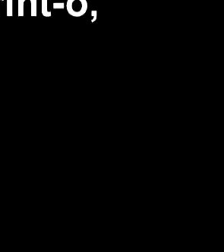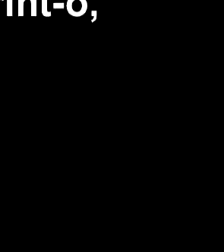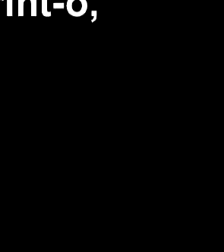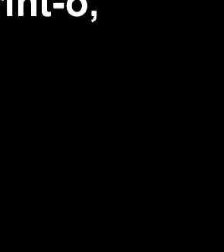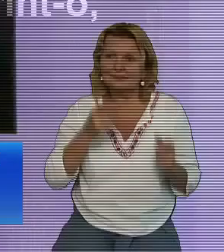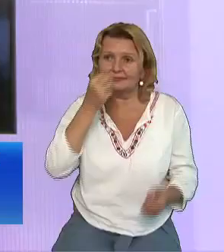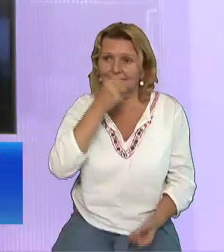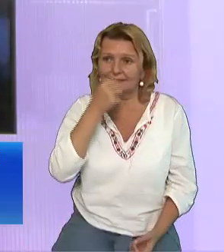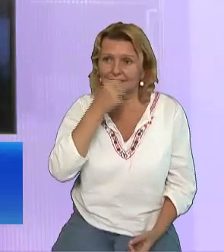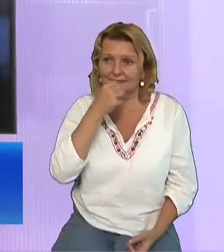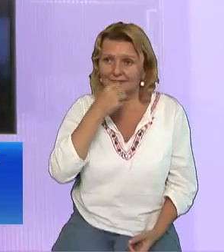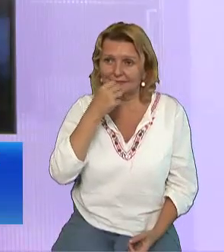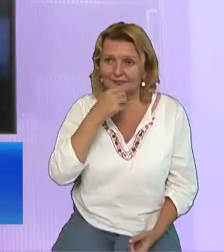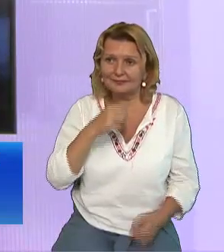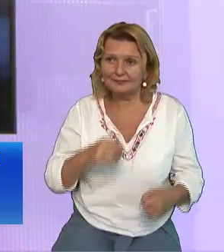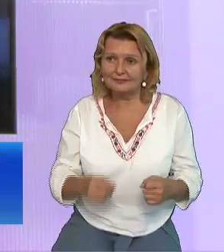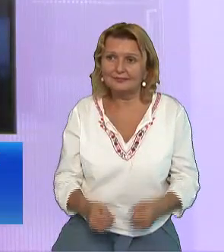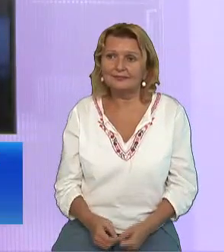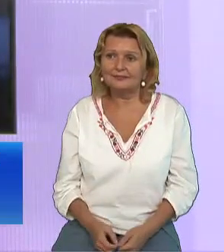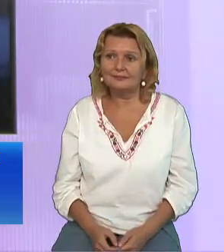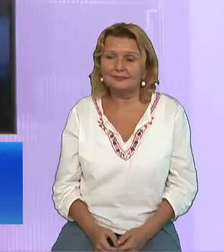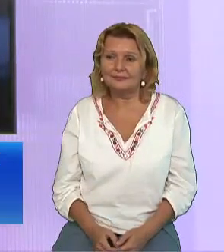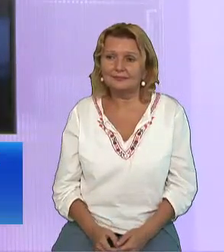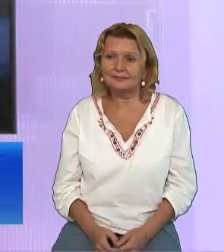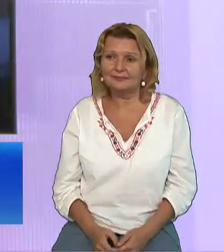noi această practică? A frânt-o, le-a dat-o